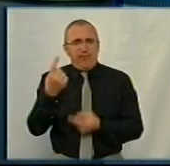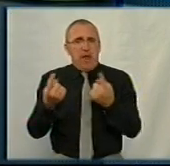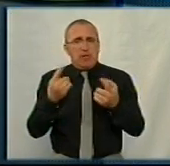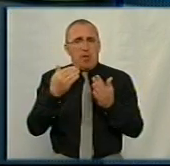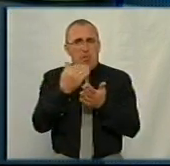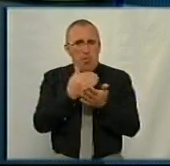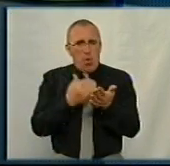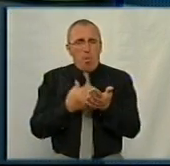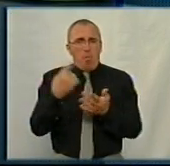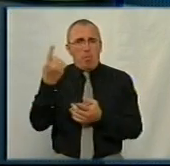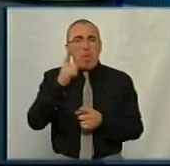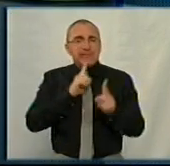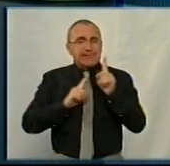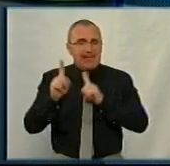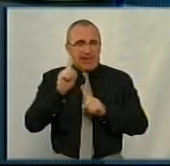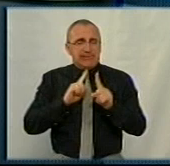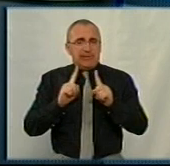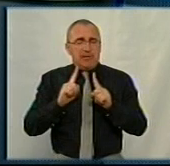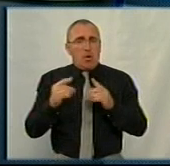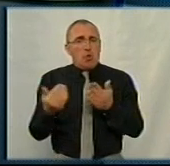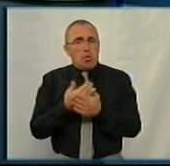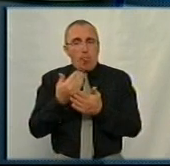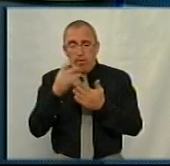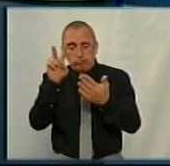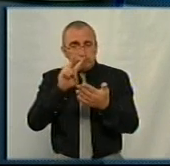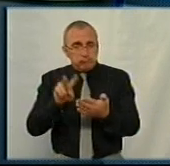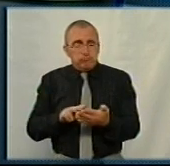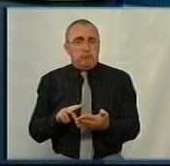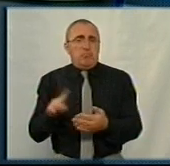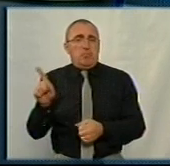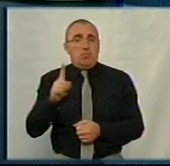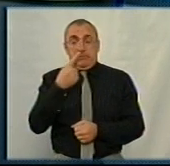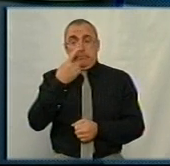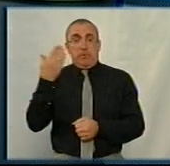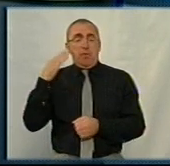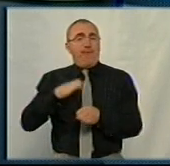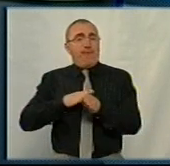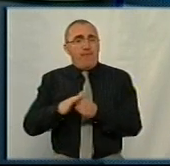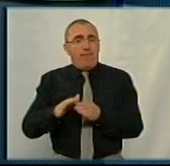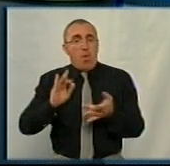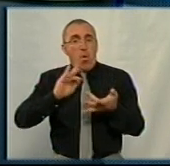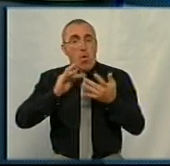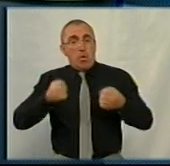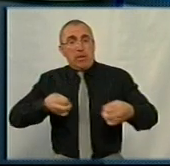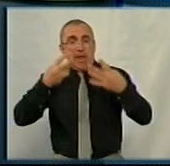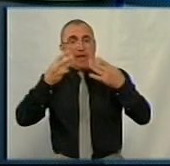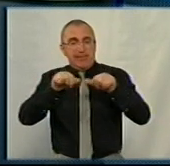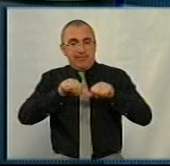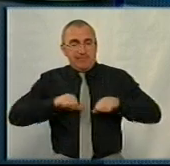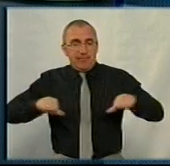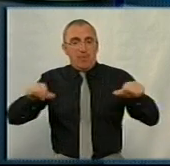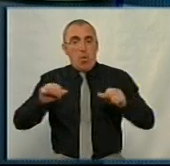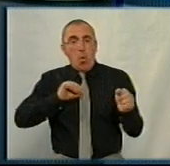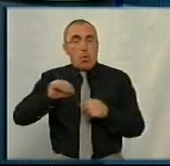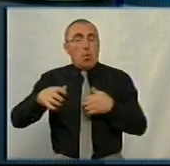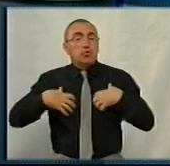денному обласної сесії. Я просто читаю новини про те, що нещодавно відбулось онлайн-засідання постійної комісії з питанням